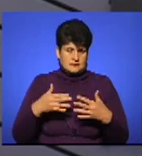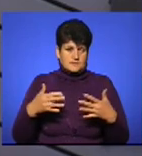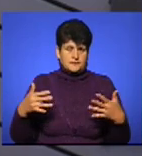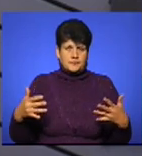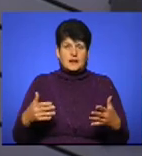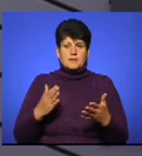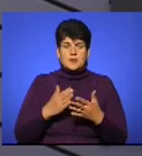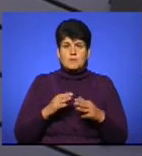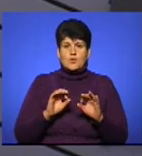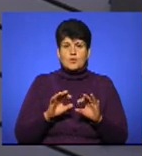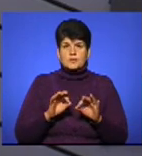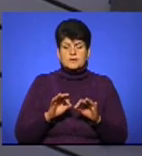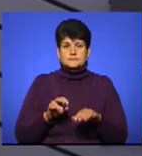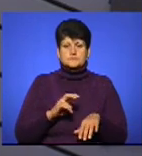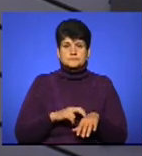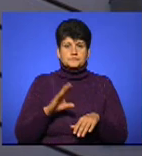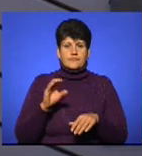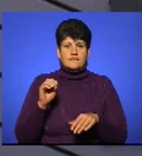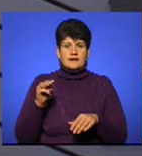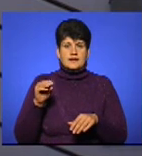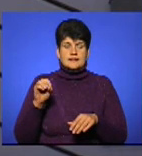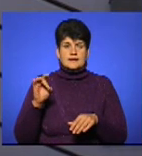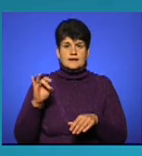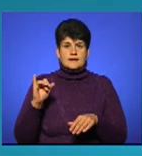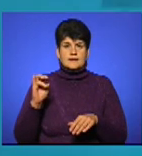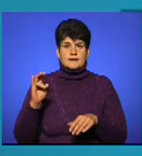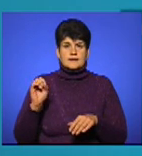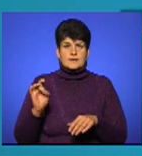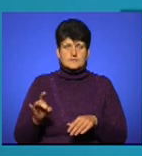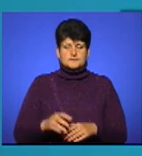маємо коментар лікаря-ветеринара, тому давайте послухаємо його поради.